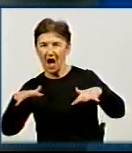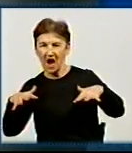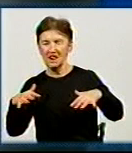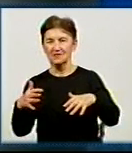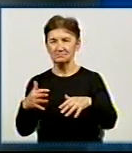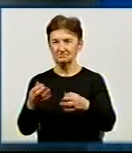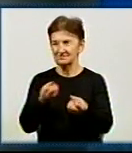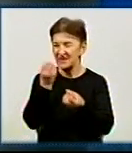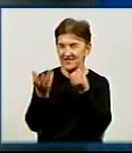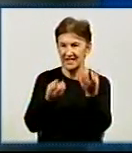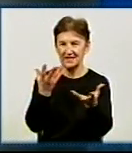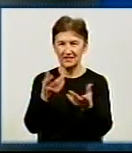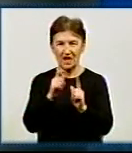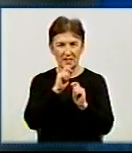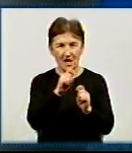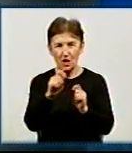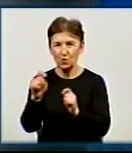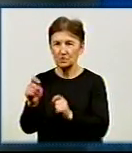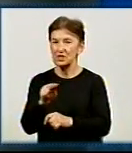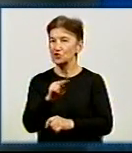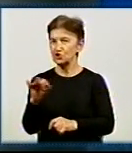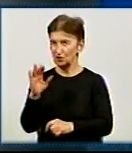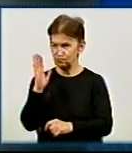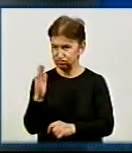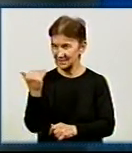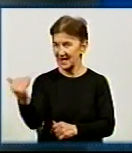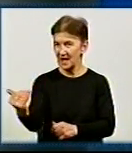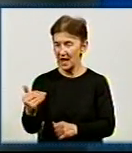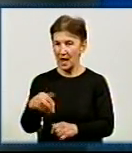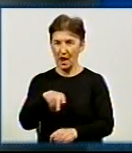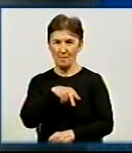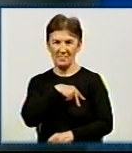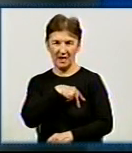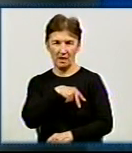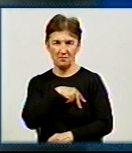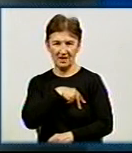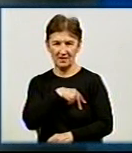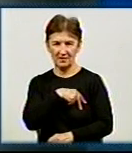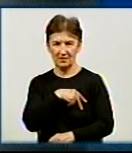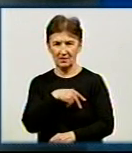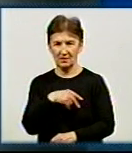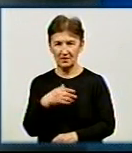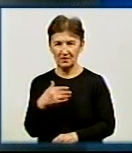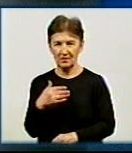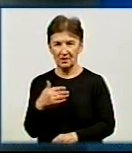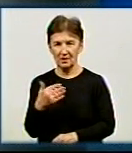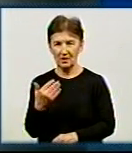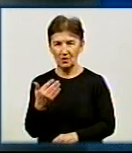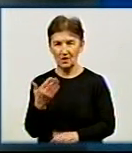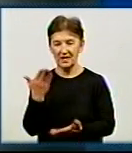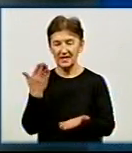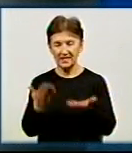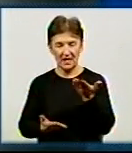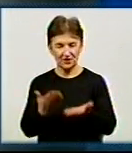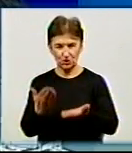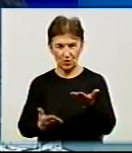нагороди, премії, ймовірно. Чи матиме це премія Асоціації спортивних журналістів обласної організації? Якщо